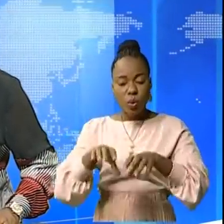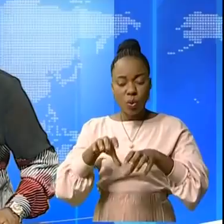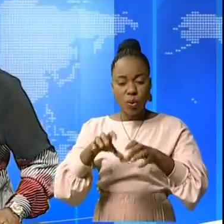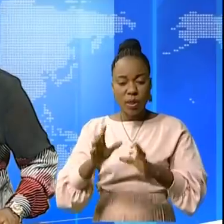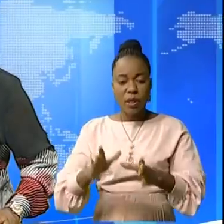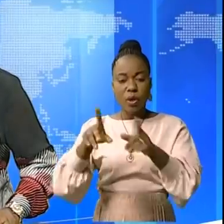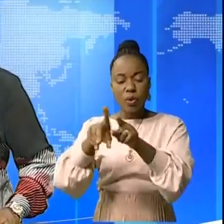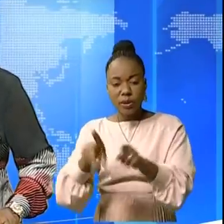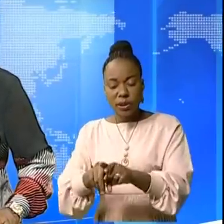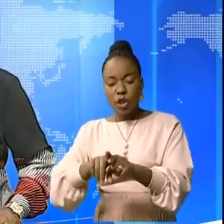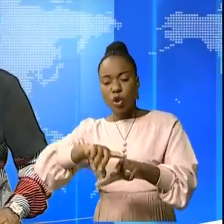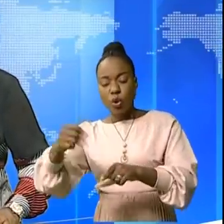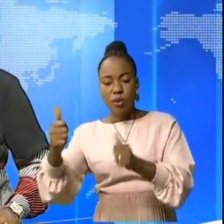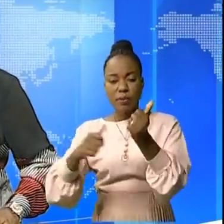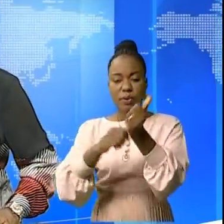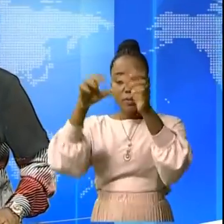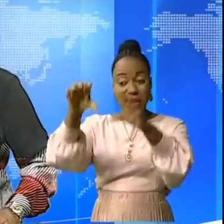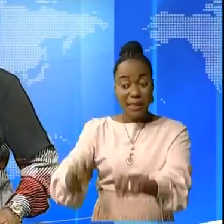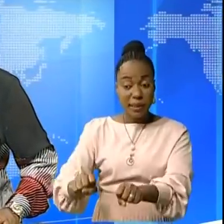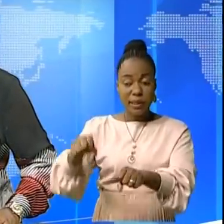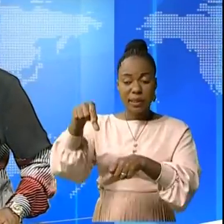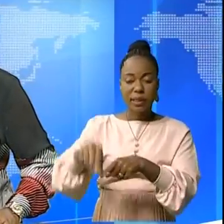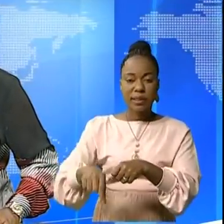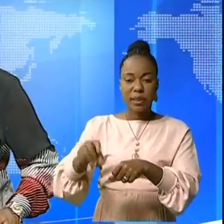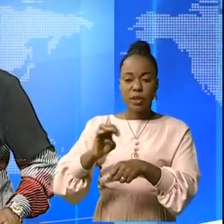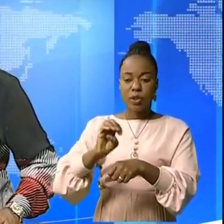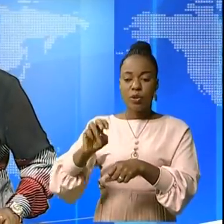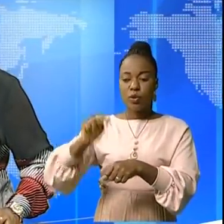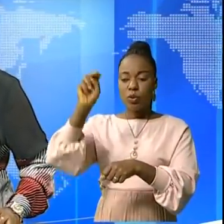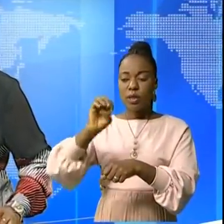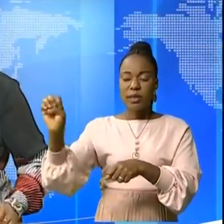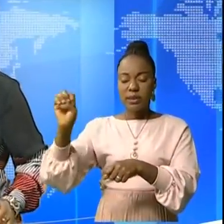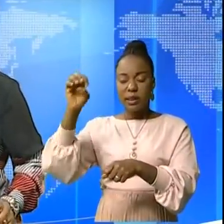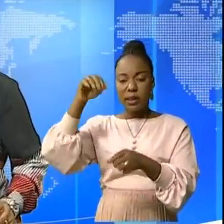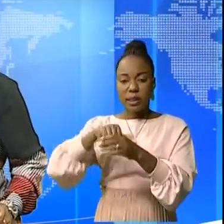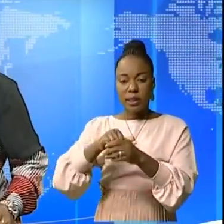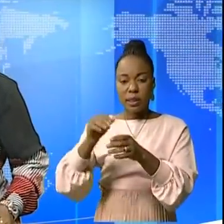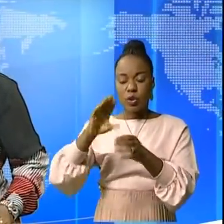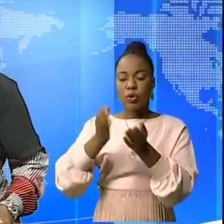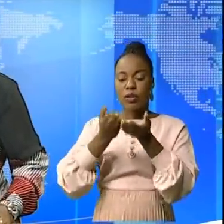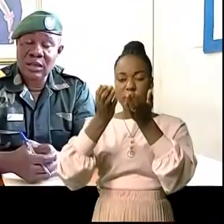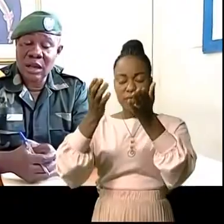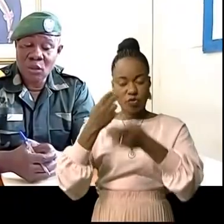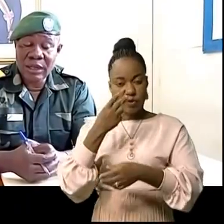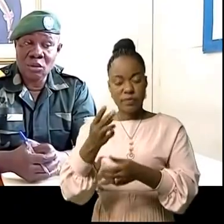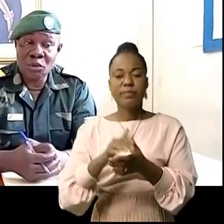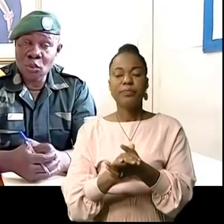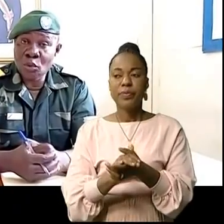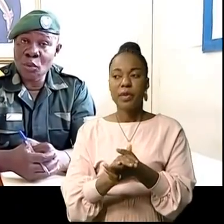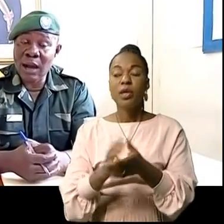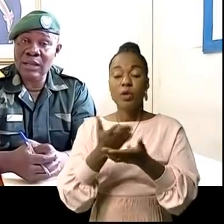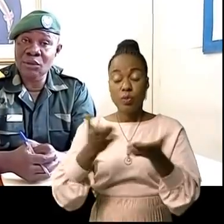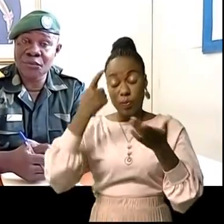et ses forces négatives à Lukweti situées au nord-ouest de Massissi, dans le Nord, Kivu. Ah oui,